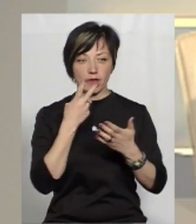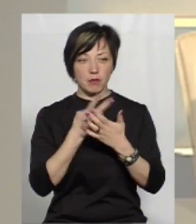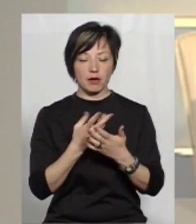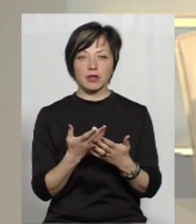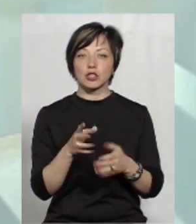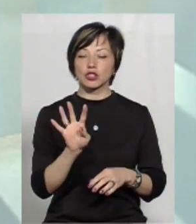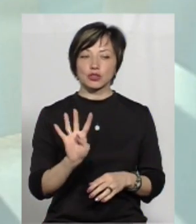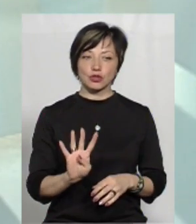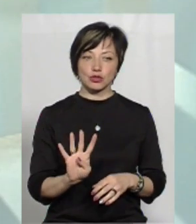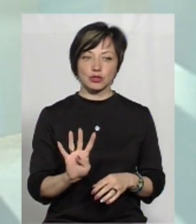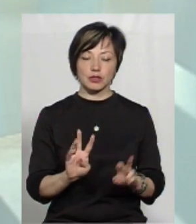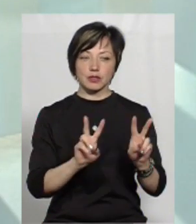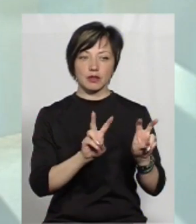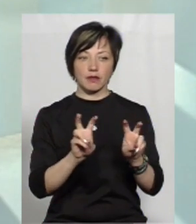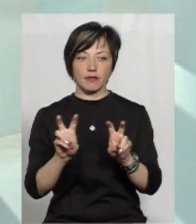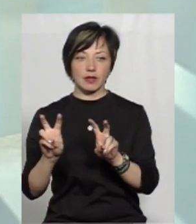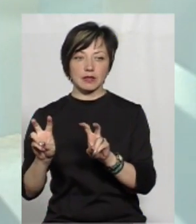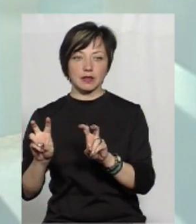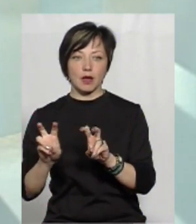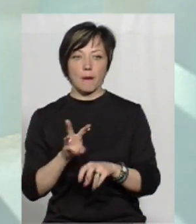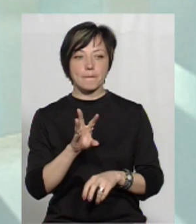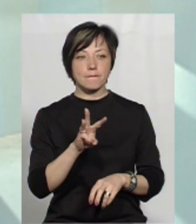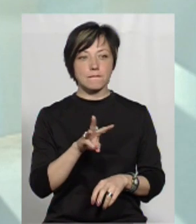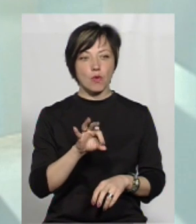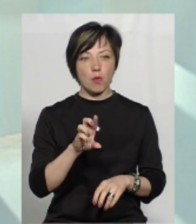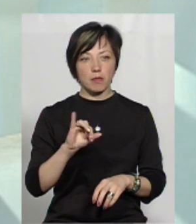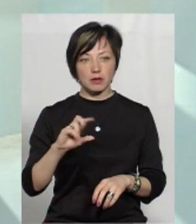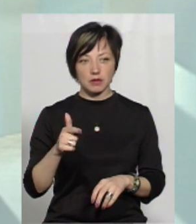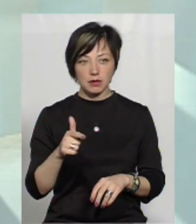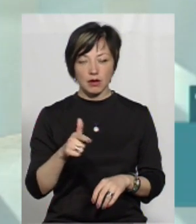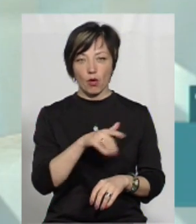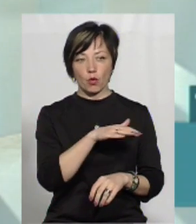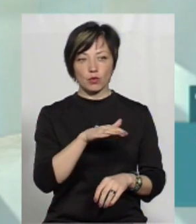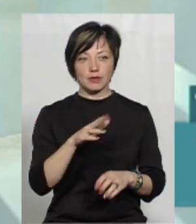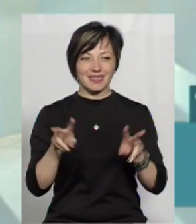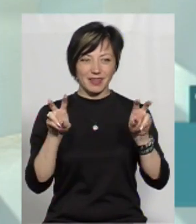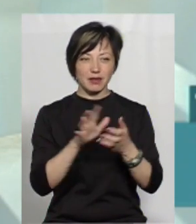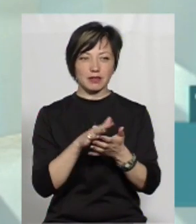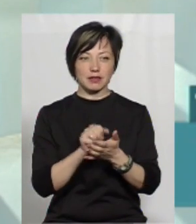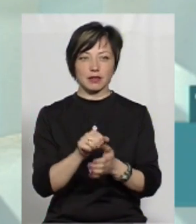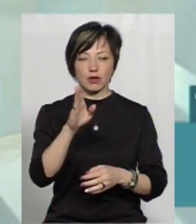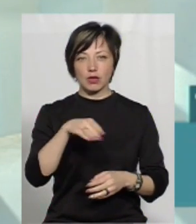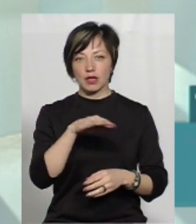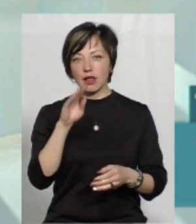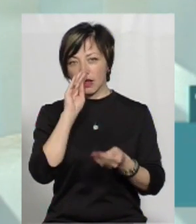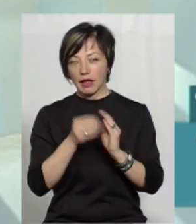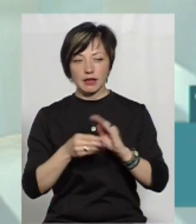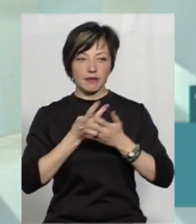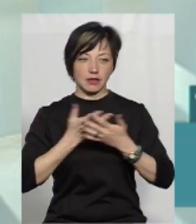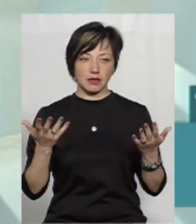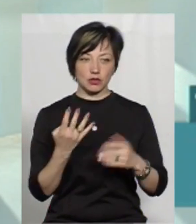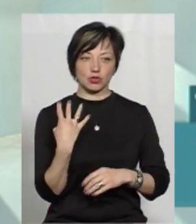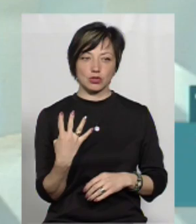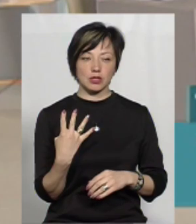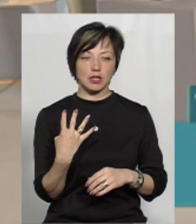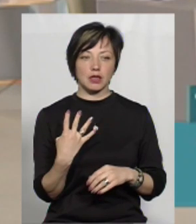Існує чотири види, умовно кажучи, мобінгу – це горизонтальний, вертикальний, і латентний, і відкритий.